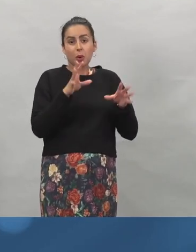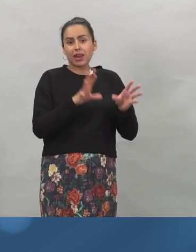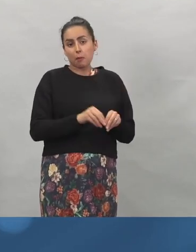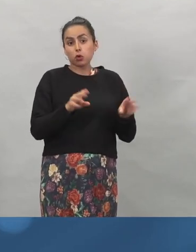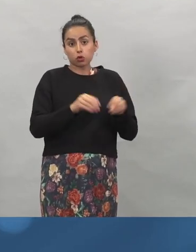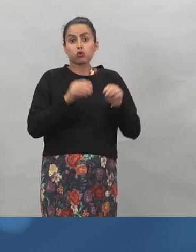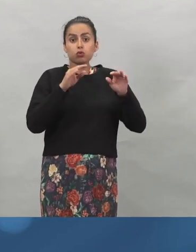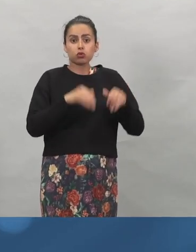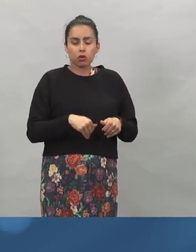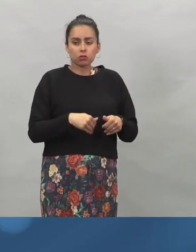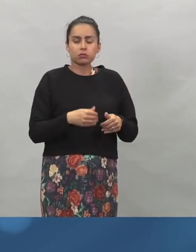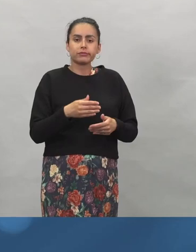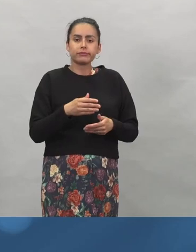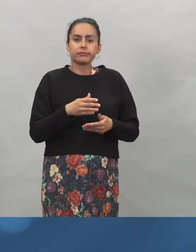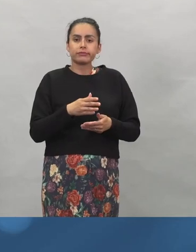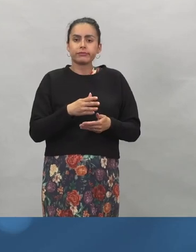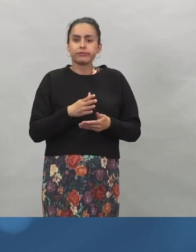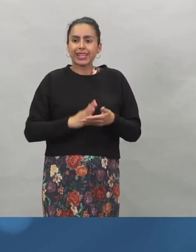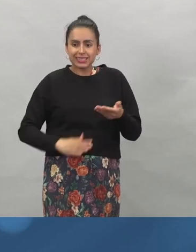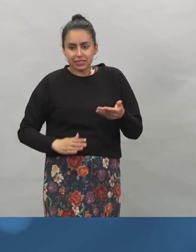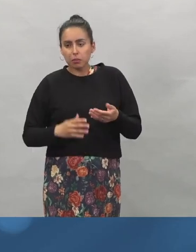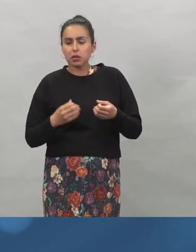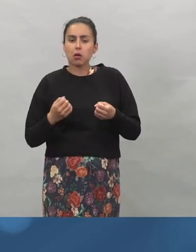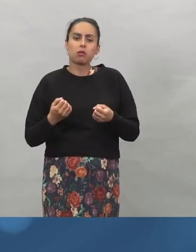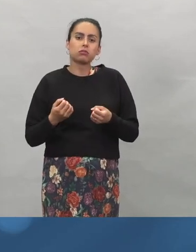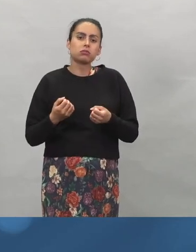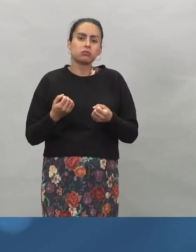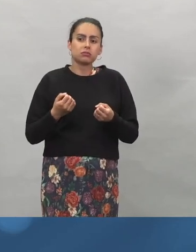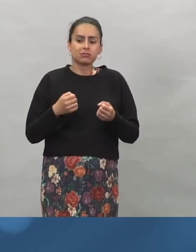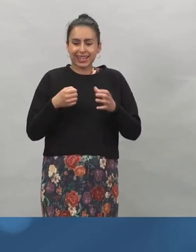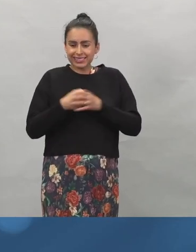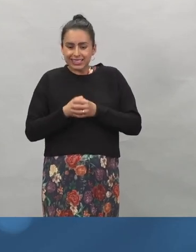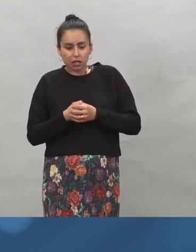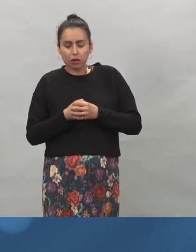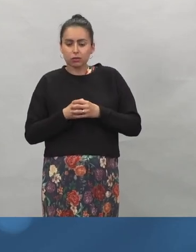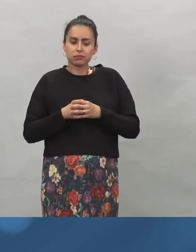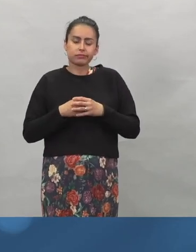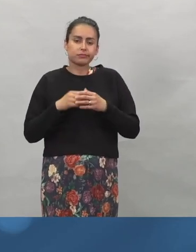keskenmenojen tai sikioepämuodostumien tai äidin